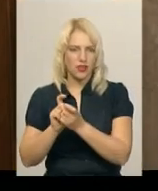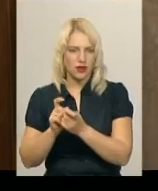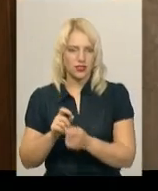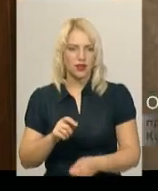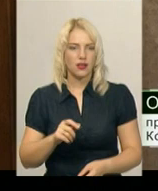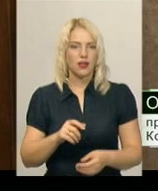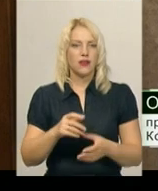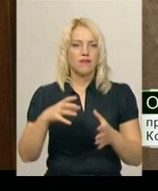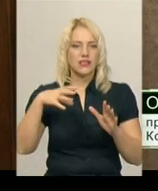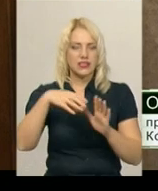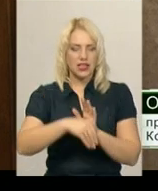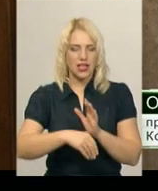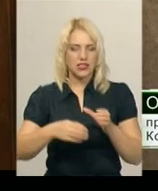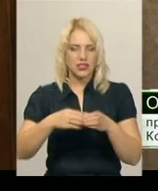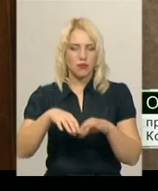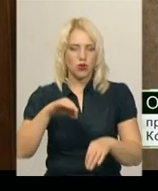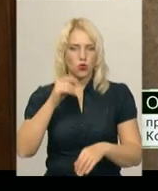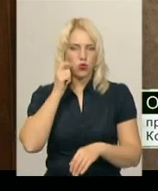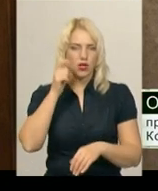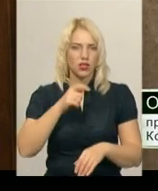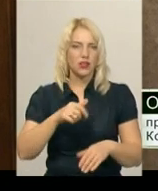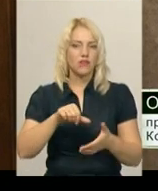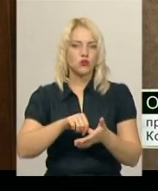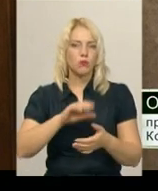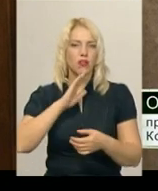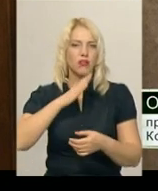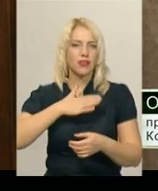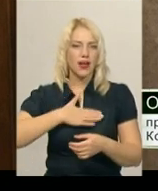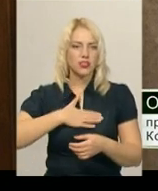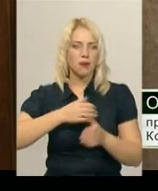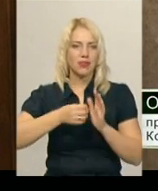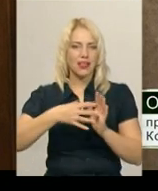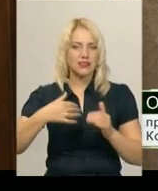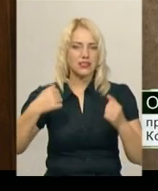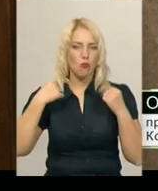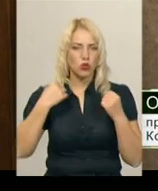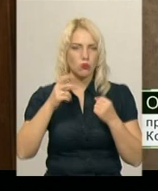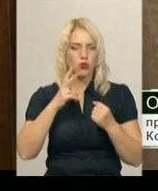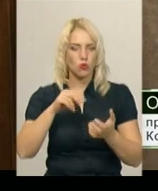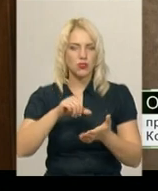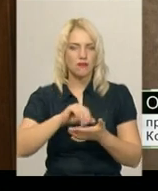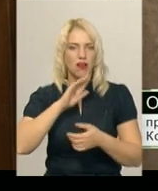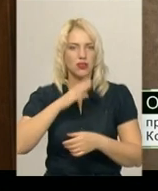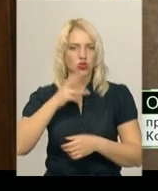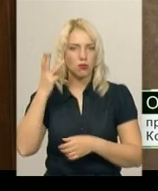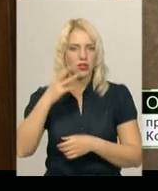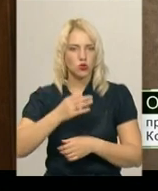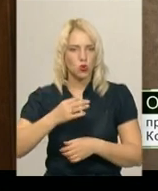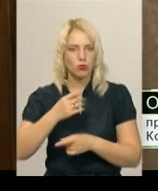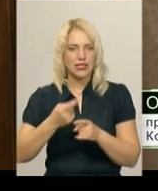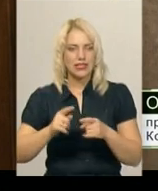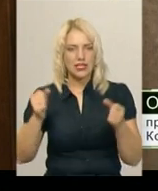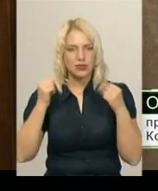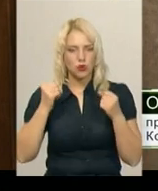В складі збірної України виступало наших 15 спортсменів, які представляли Хмельницьку область. Це